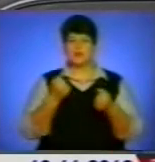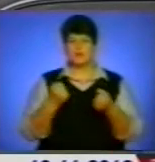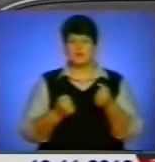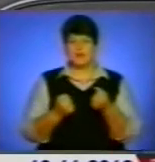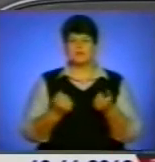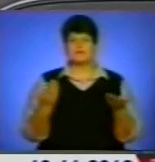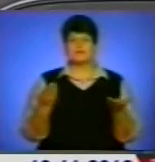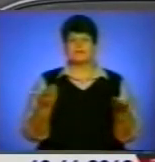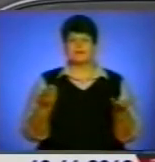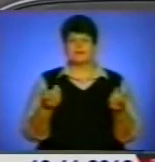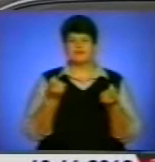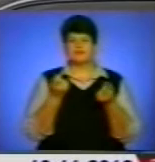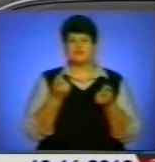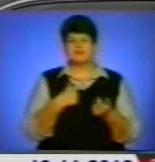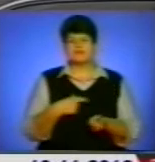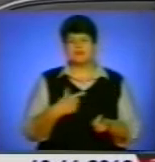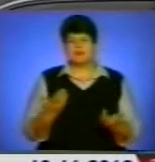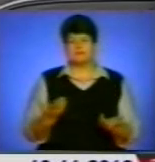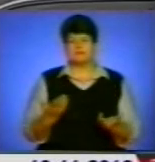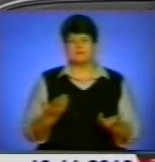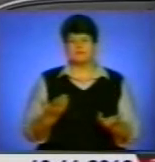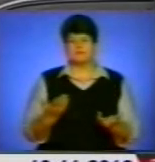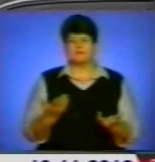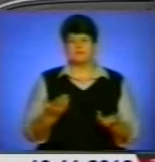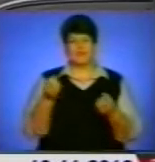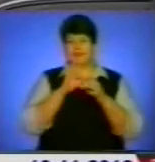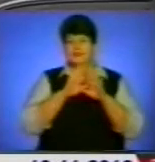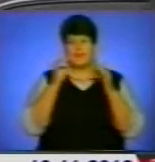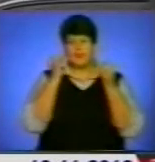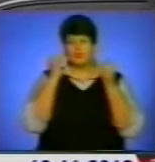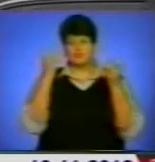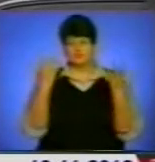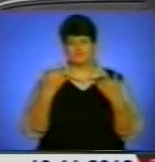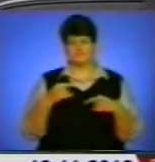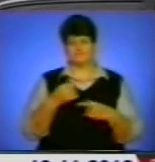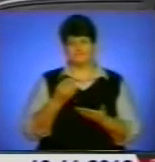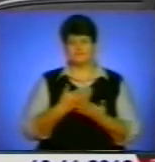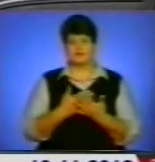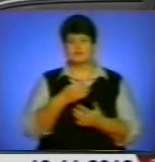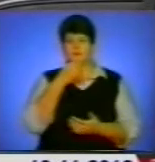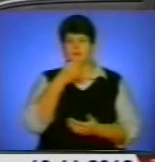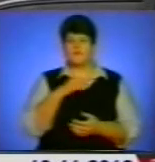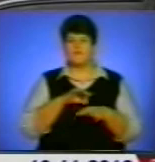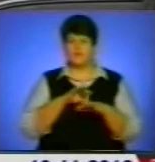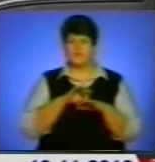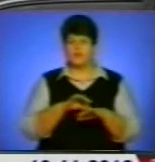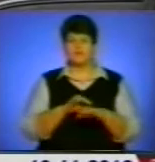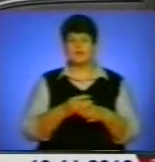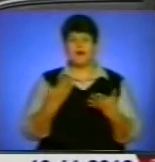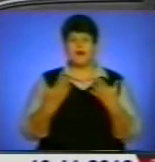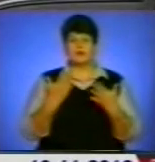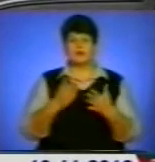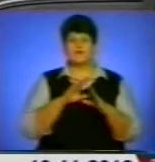яка трошки себе некультурно, скажімо так, веде. Але в основному